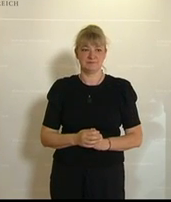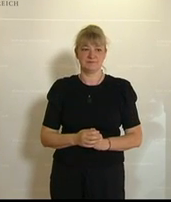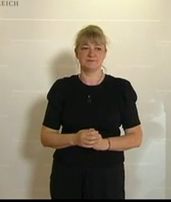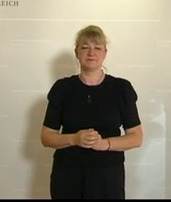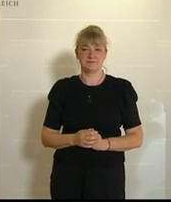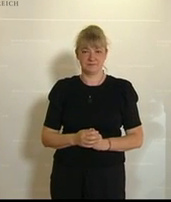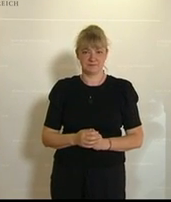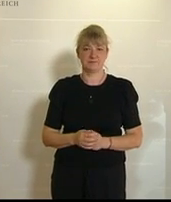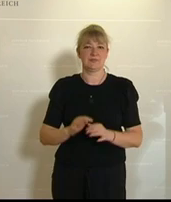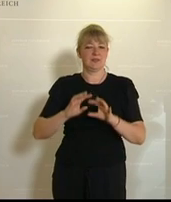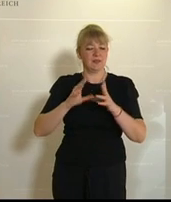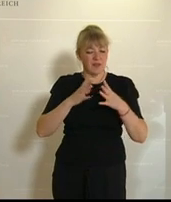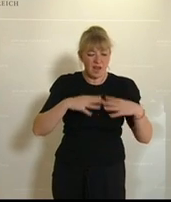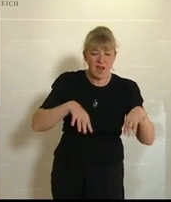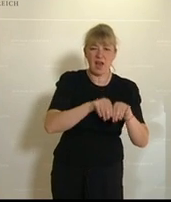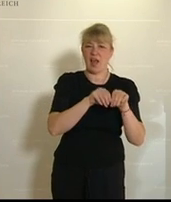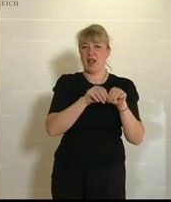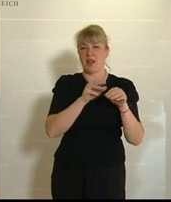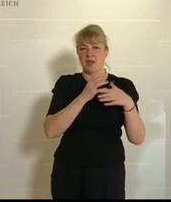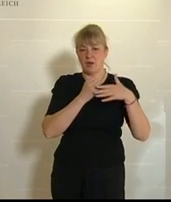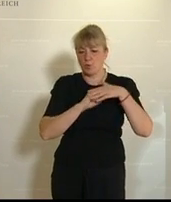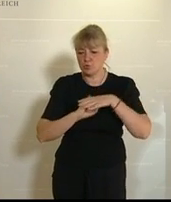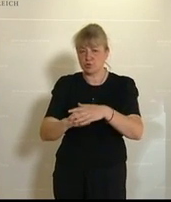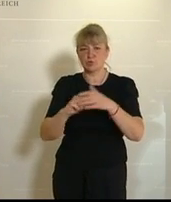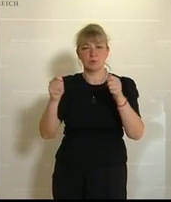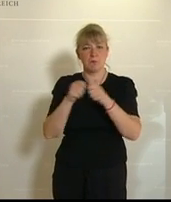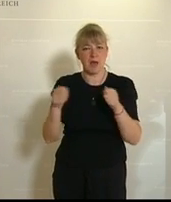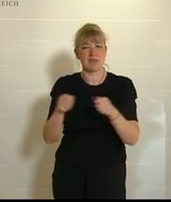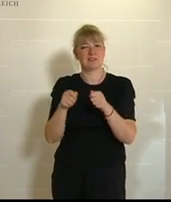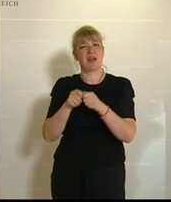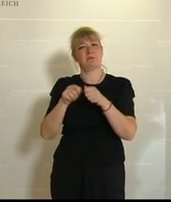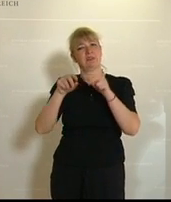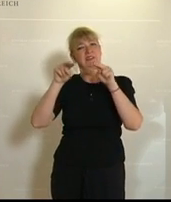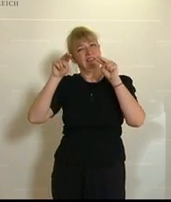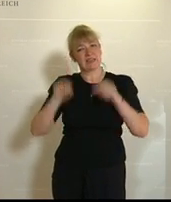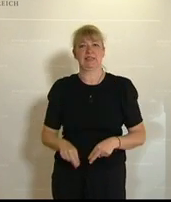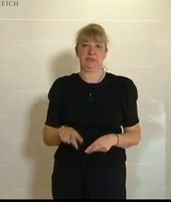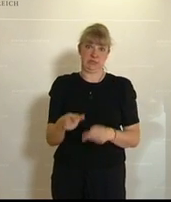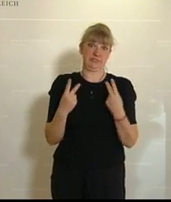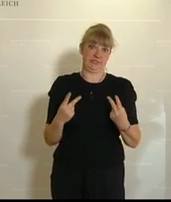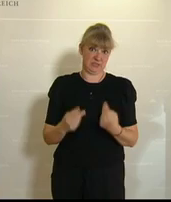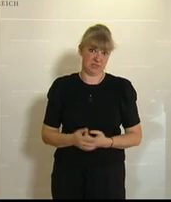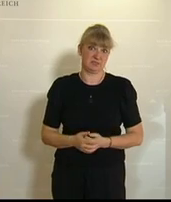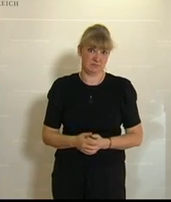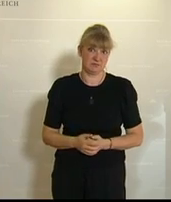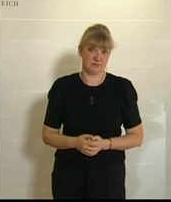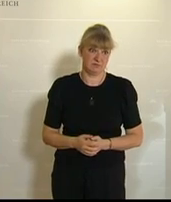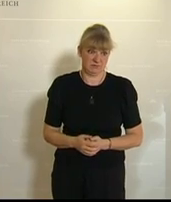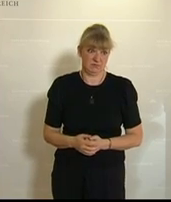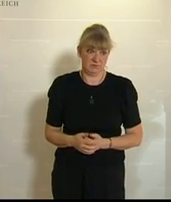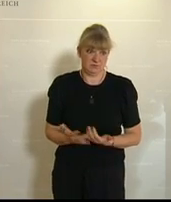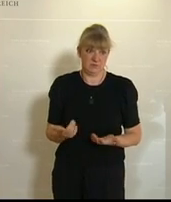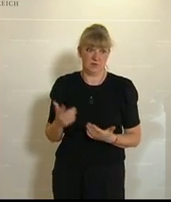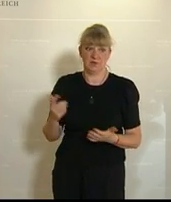Unterstützungsmaßnahmen gerecht sind. Das ist das Entscheidende. Und niemand, dem etwas